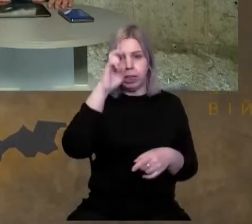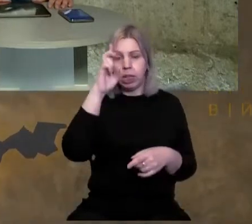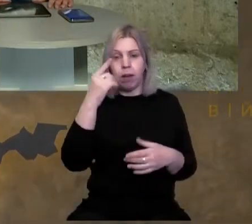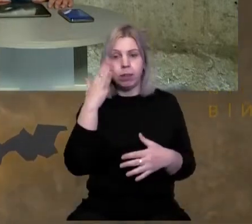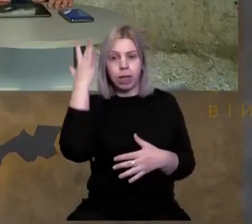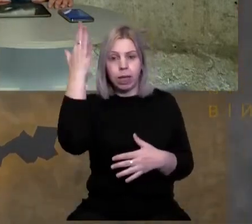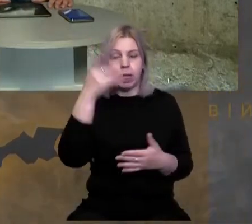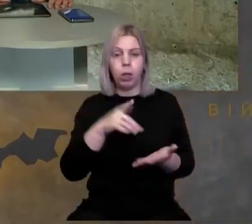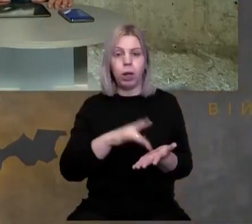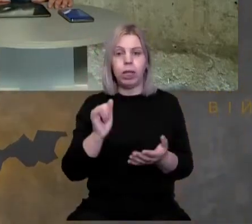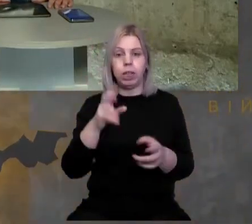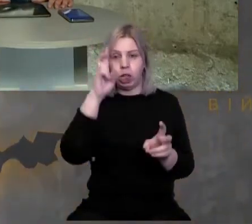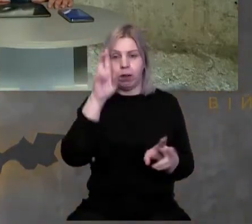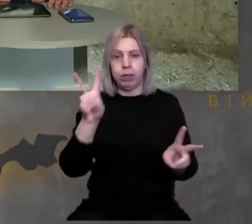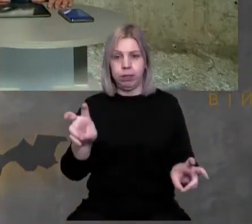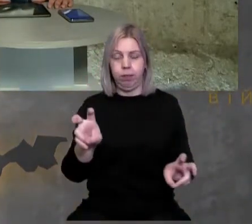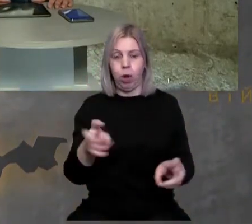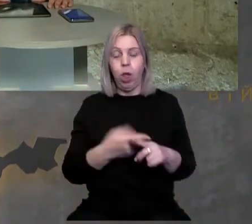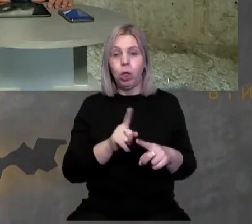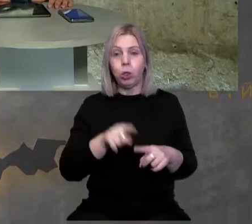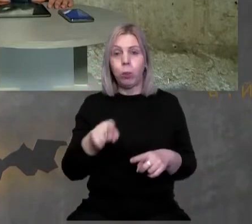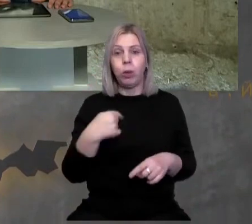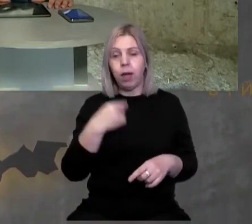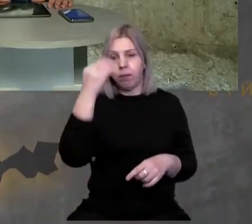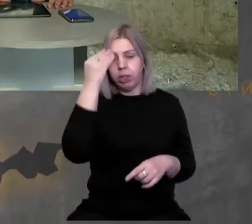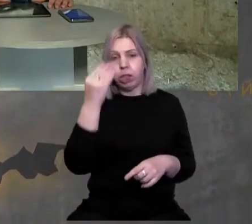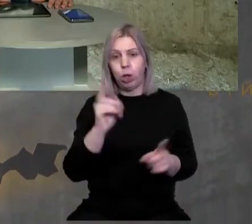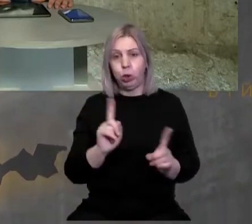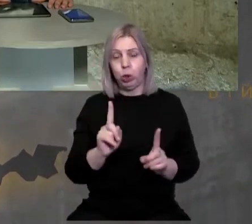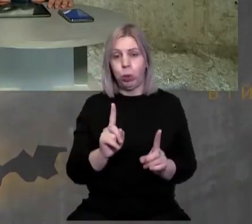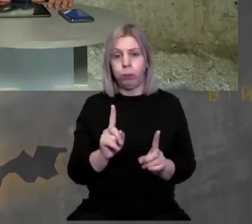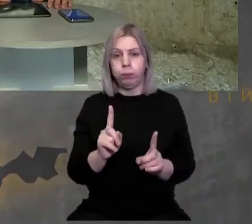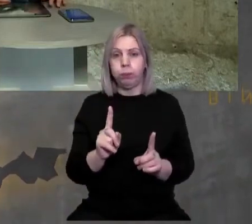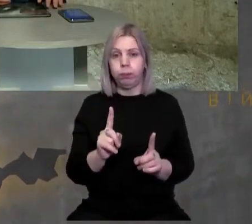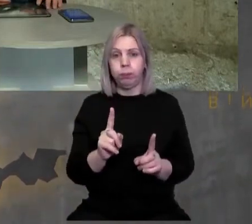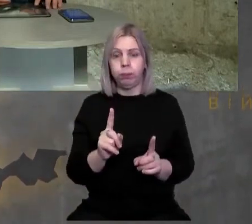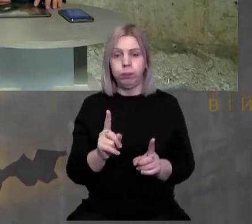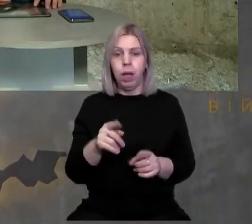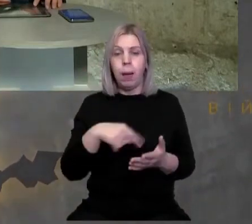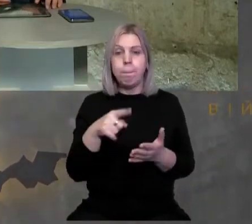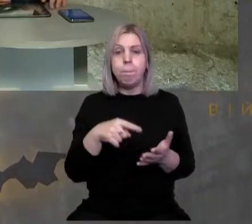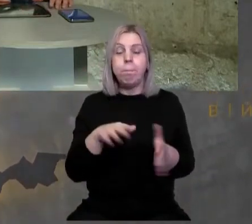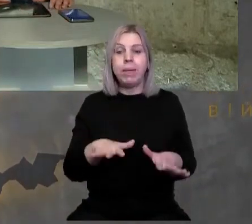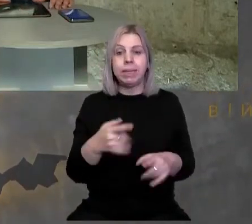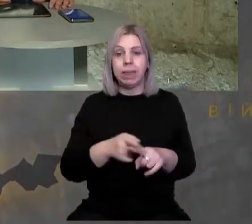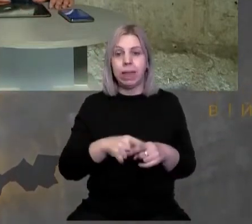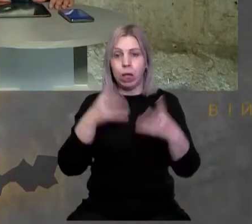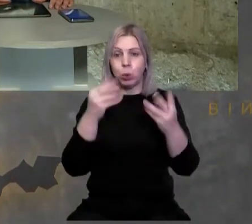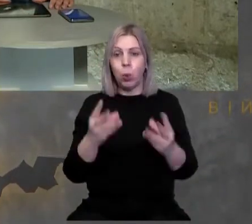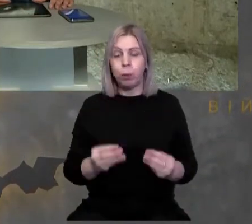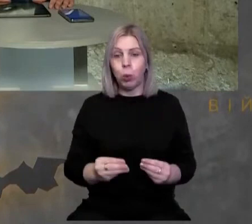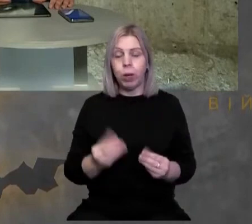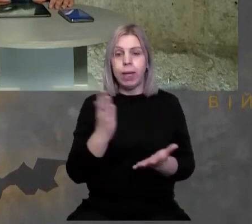ідеологію, і державну символіку. Тому я вважаю, що місце таких скульптур